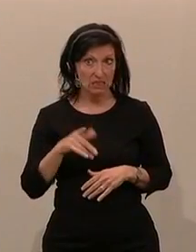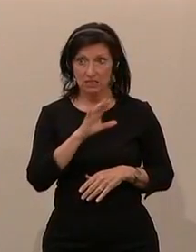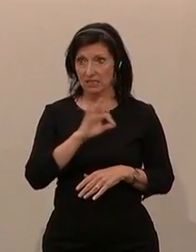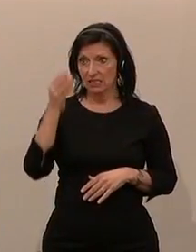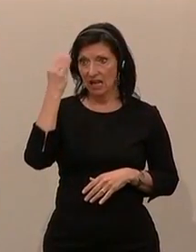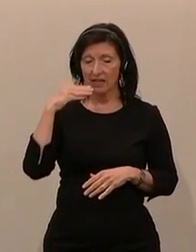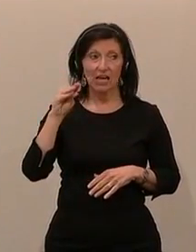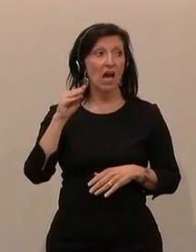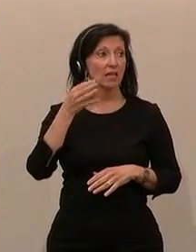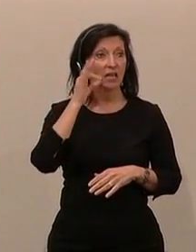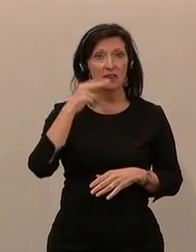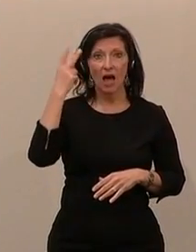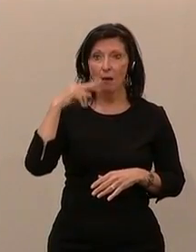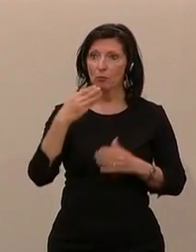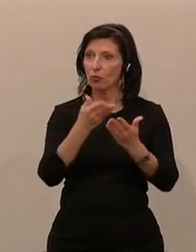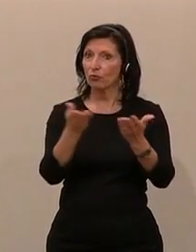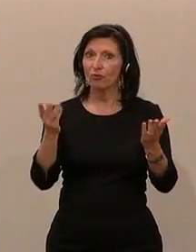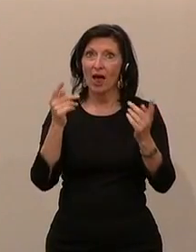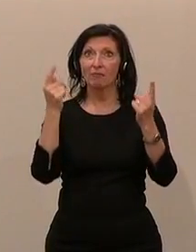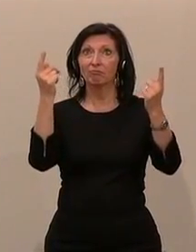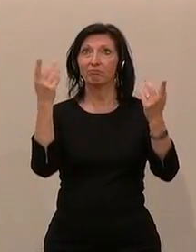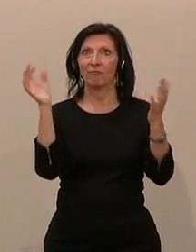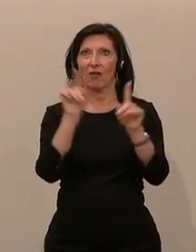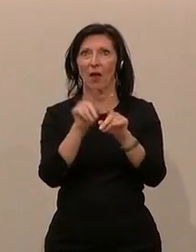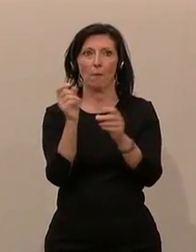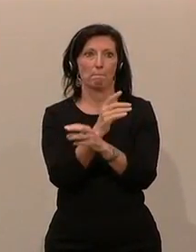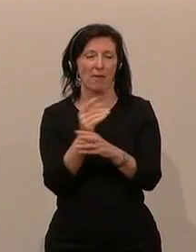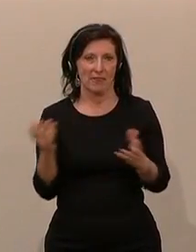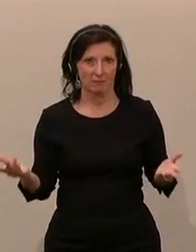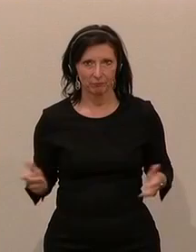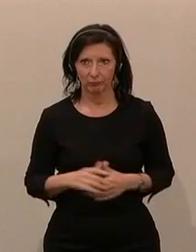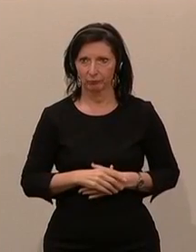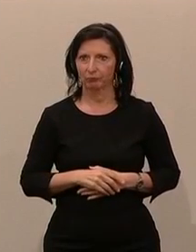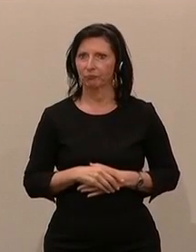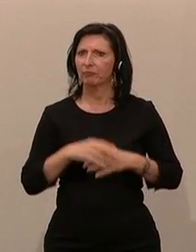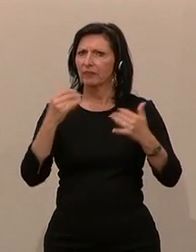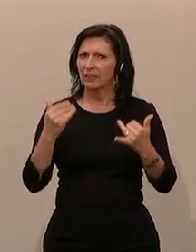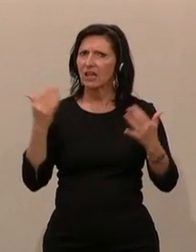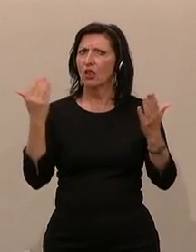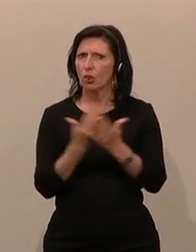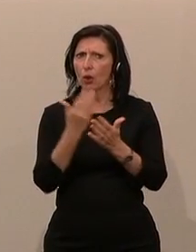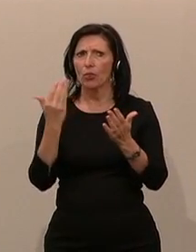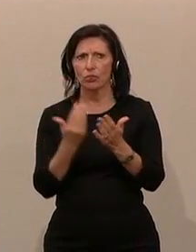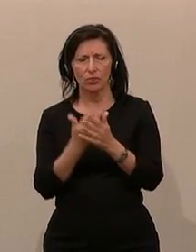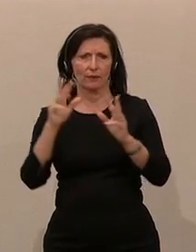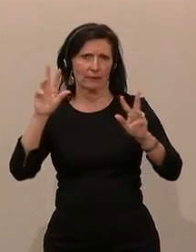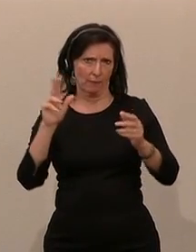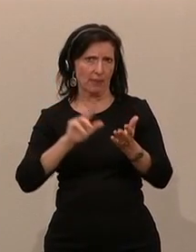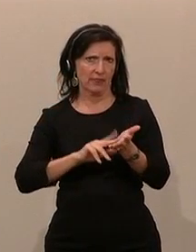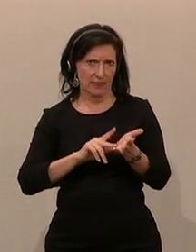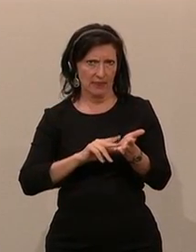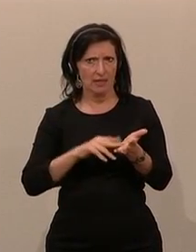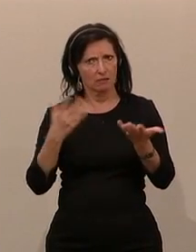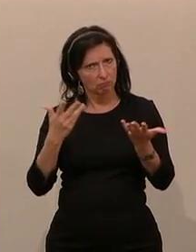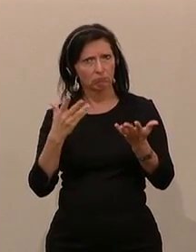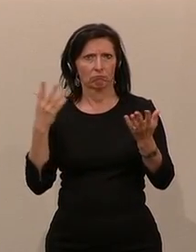Am Wort FPÖ-Gesundheitssprecherin Brigitte Povizil. Bei allen Digitalisierungsnovellierungen im Sinne des erleichterten Zugangs zum